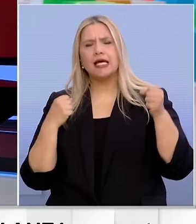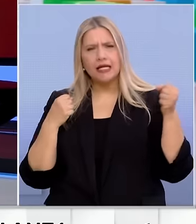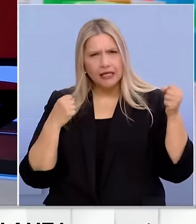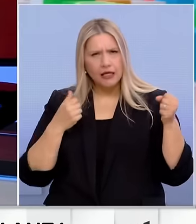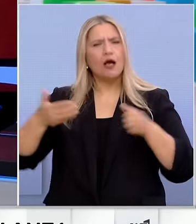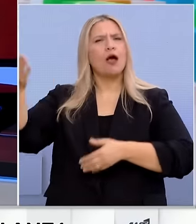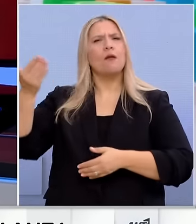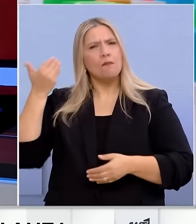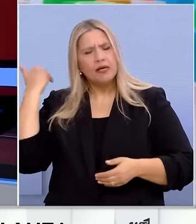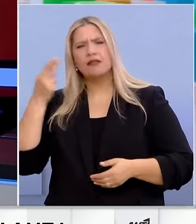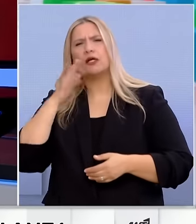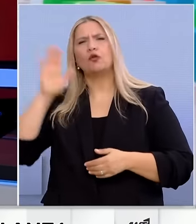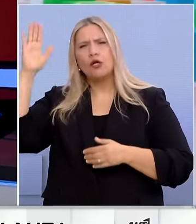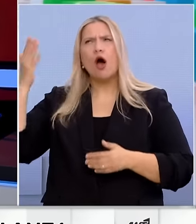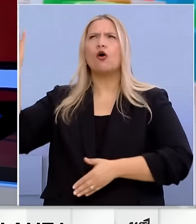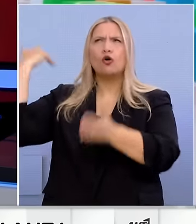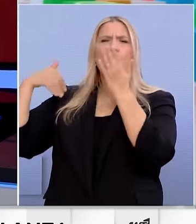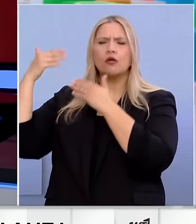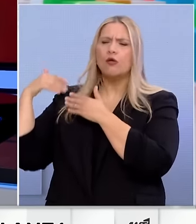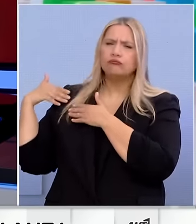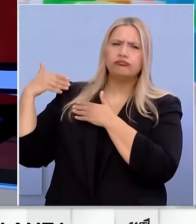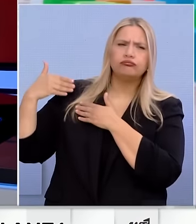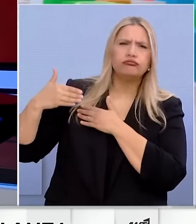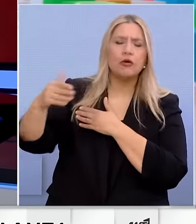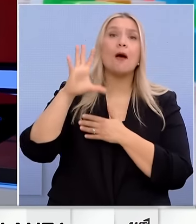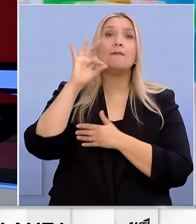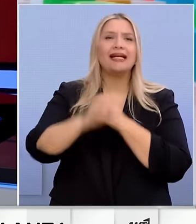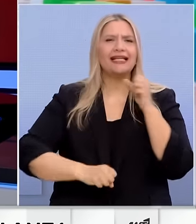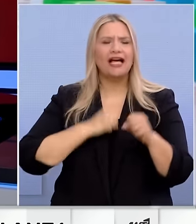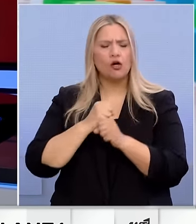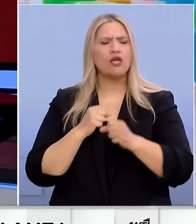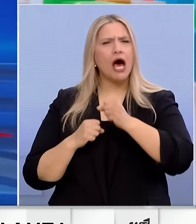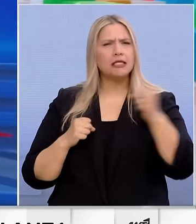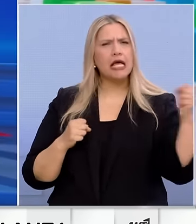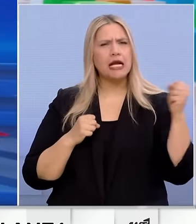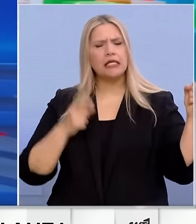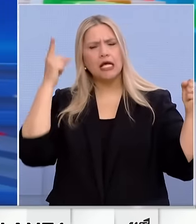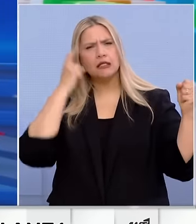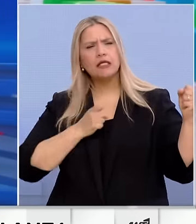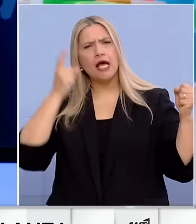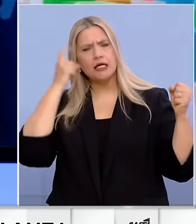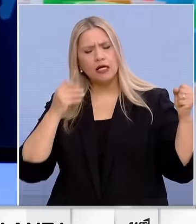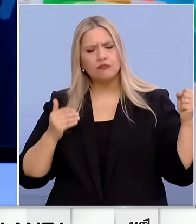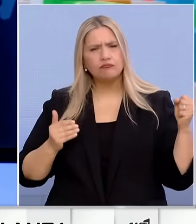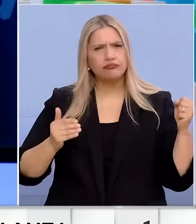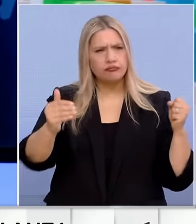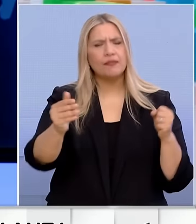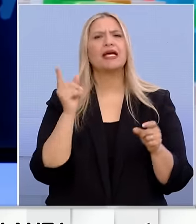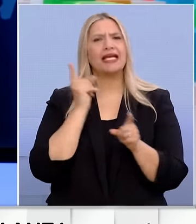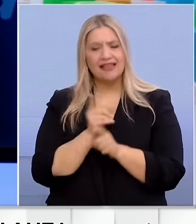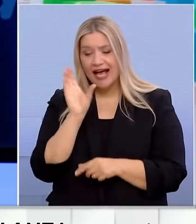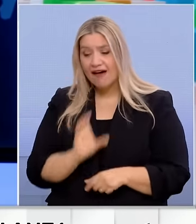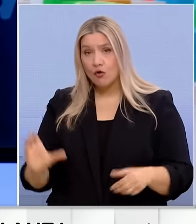προδικτατορικά μέχρι και μετά τη δικτατορία όλα αυτά τα 50 χρόνια που πλέον διώνουμε και ιδιαίτερα όταν έγινε η